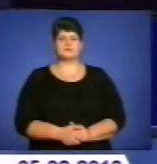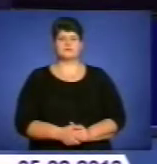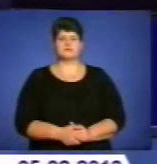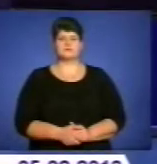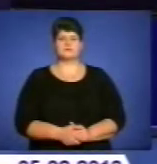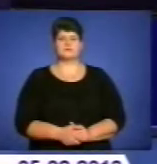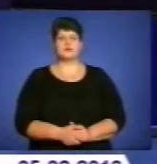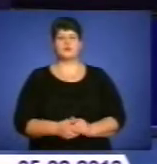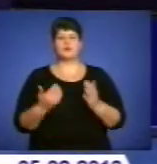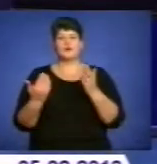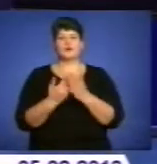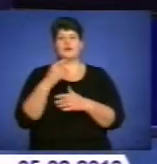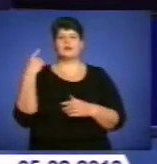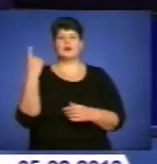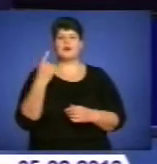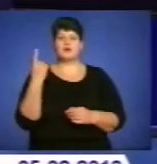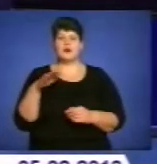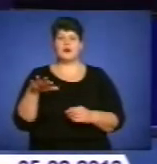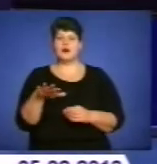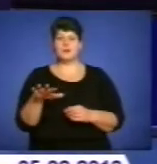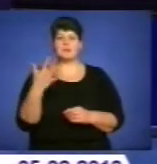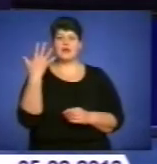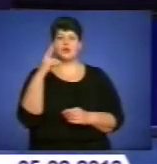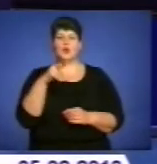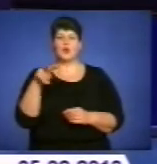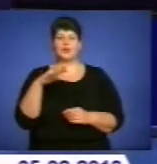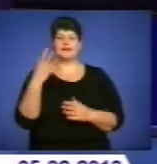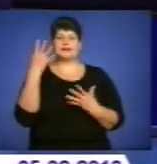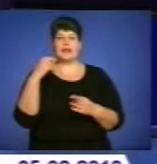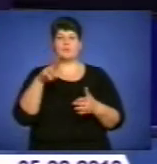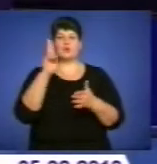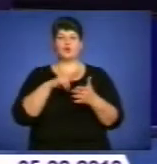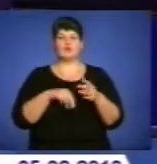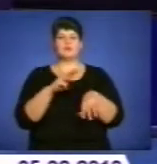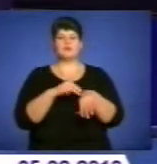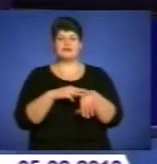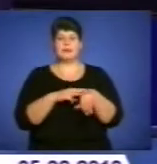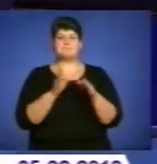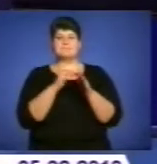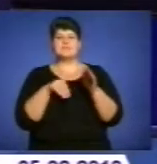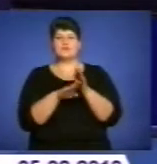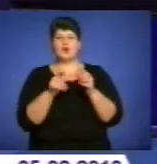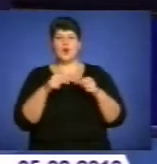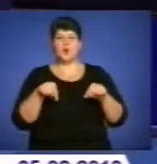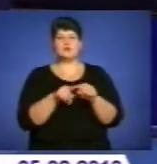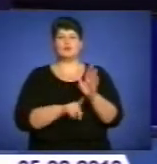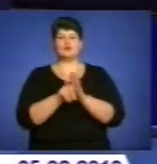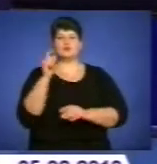І до новин краю. 5 лютого – день податкової міліції. Підрозділ розпочав діяти ще 1996